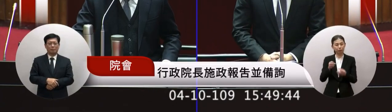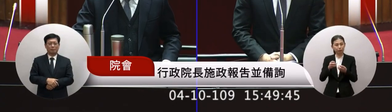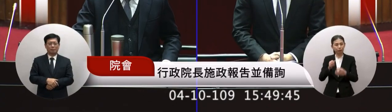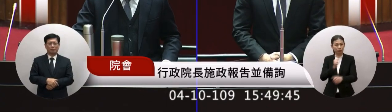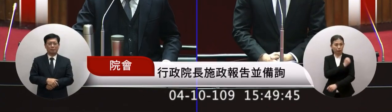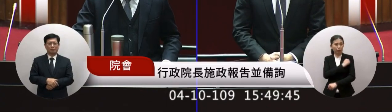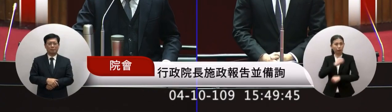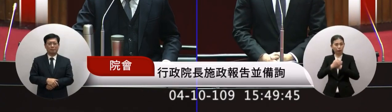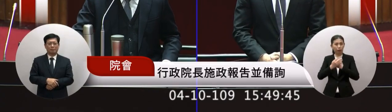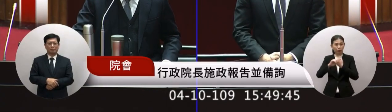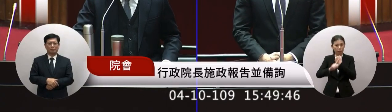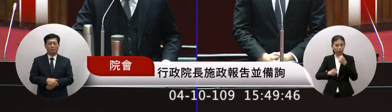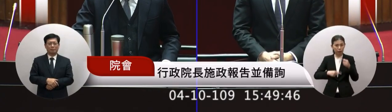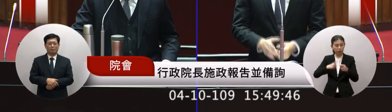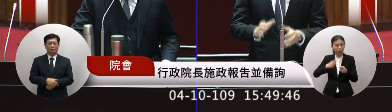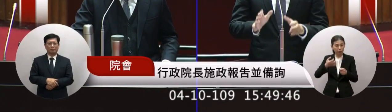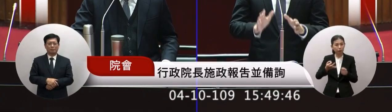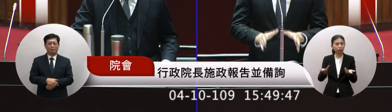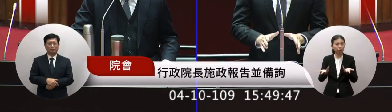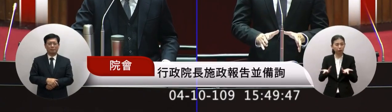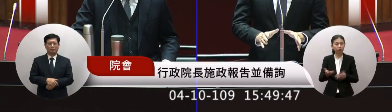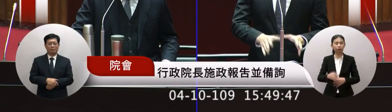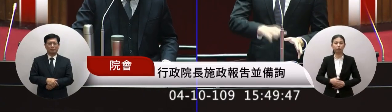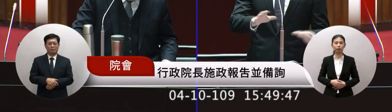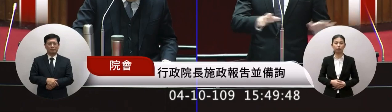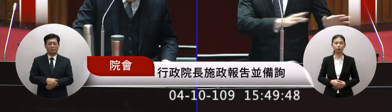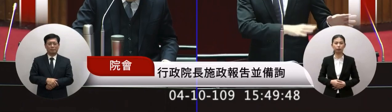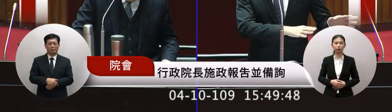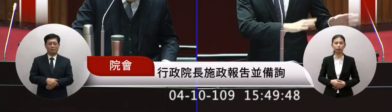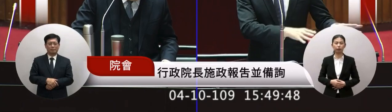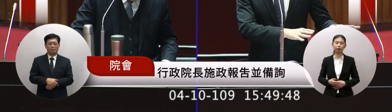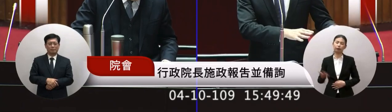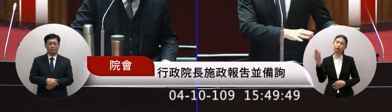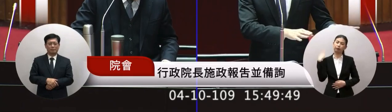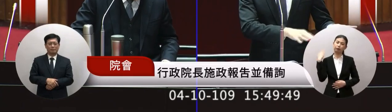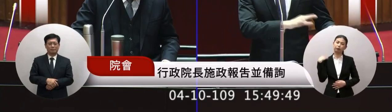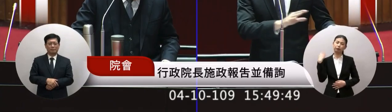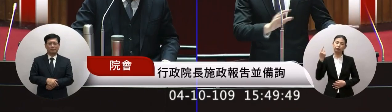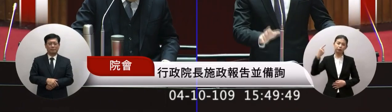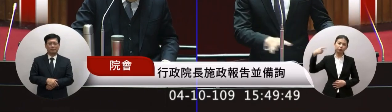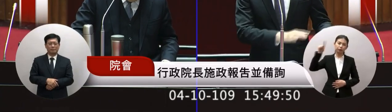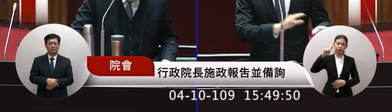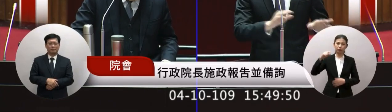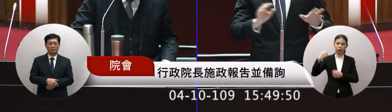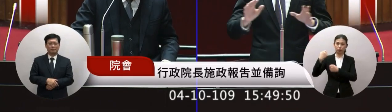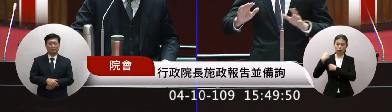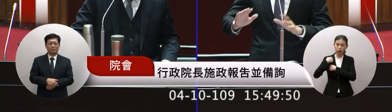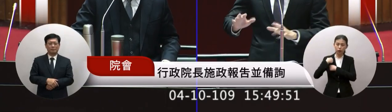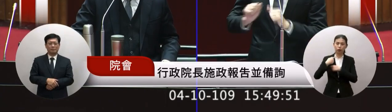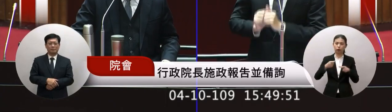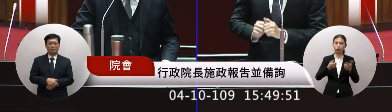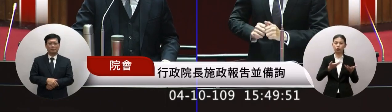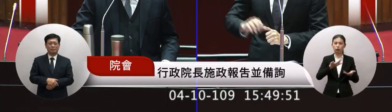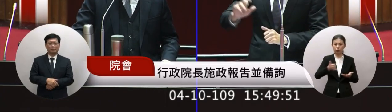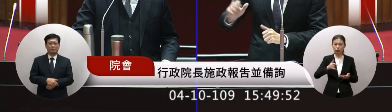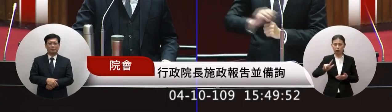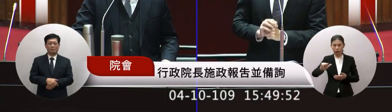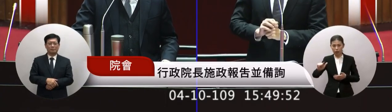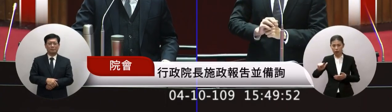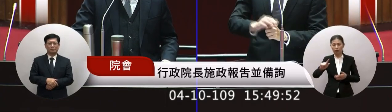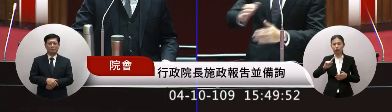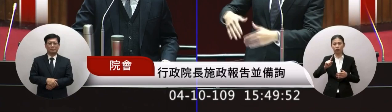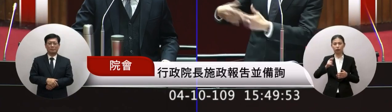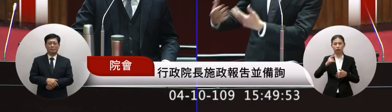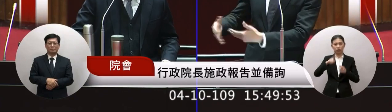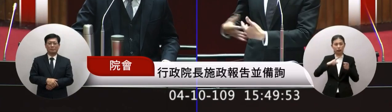婆年金的事情老婆年金因為我們過去上一次航空航的年金改革已經過了已經完成